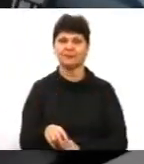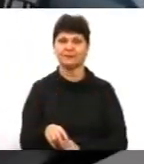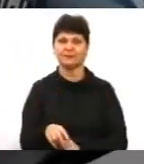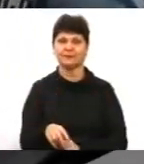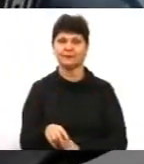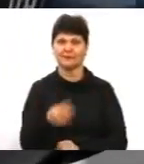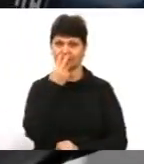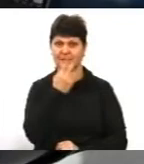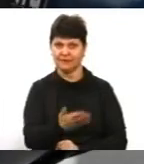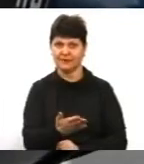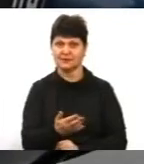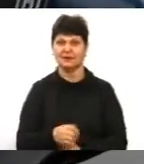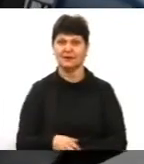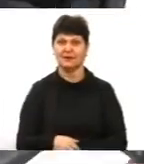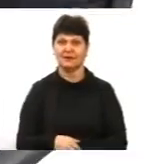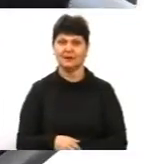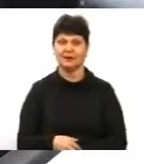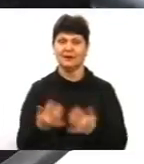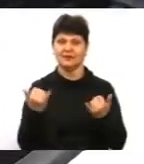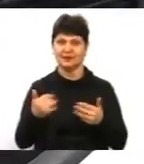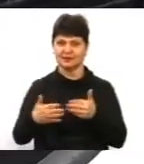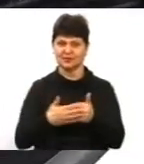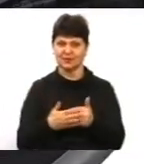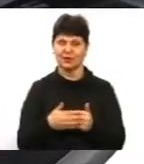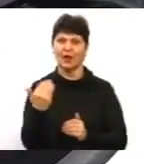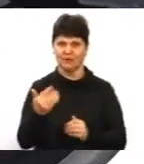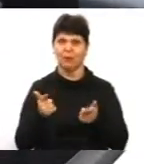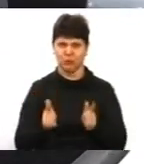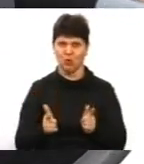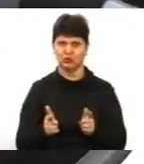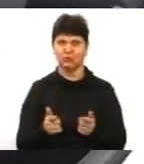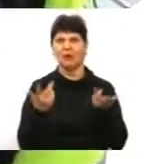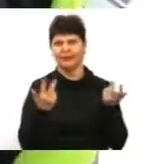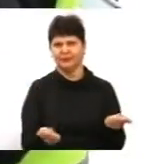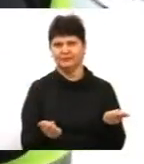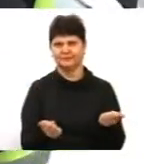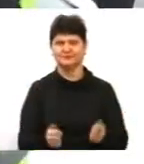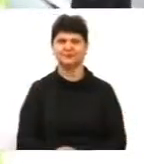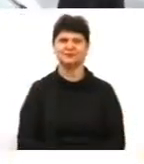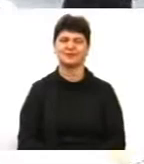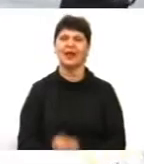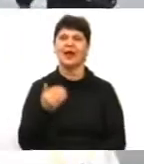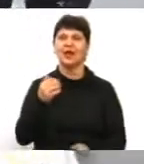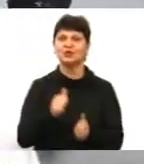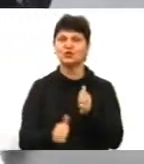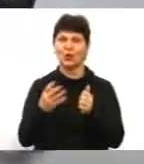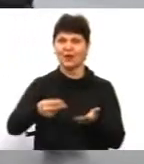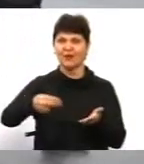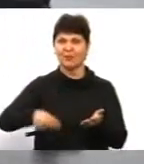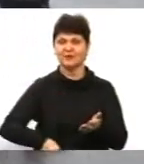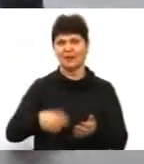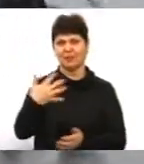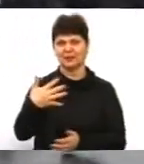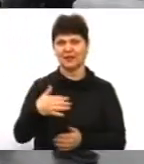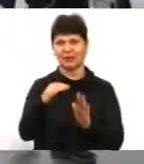Ваш транспортний засіб зараз ближчий. Ви погоджуєтеся з тим, що порушуєте? Щодня виписують понад півсотні протоколів.